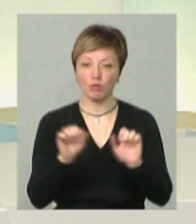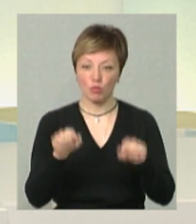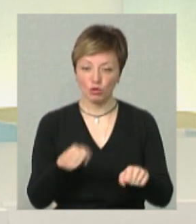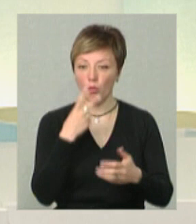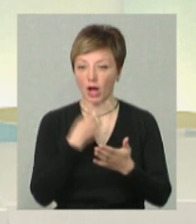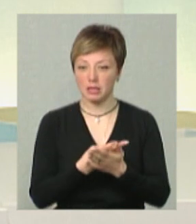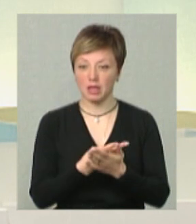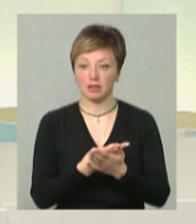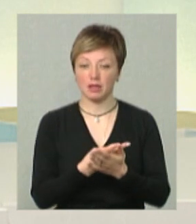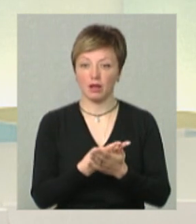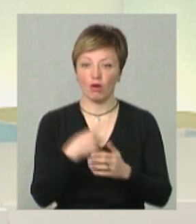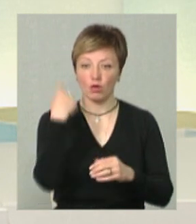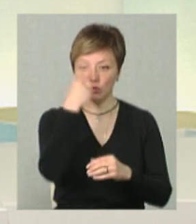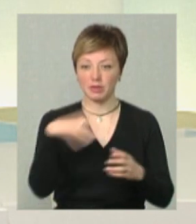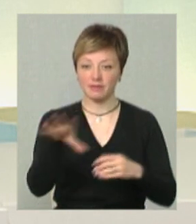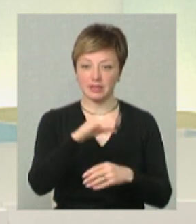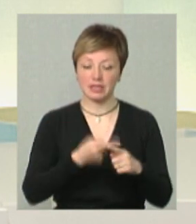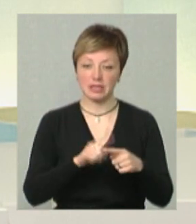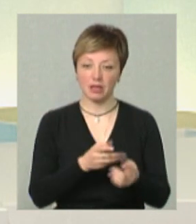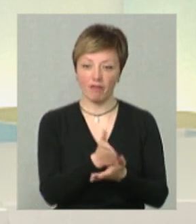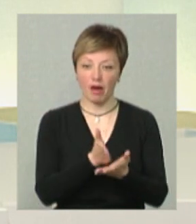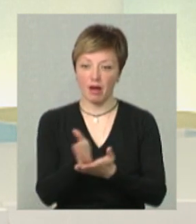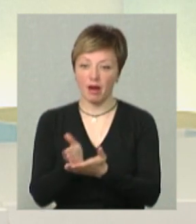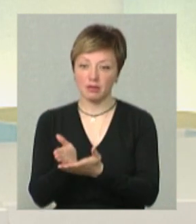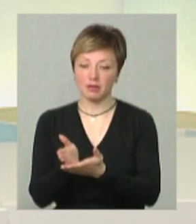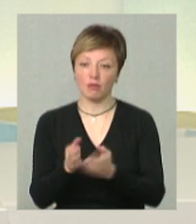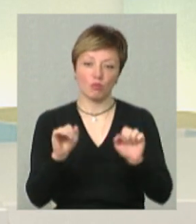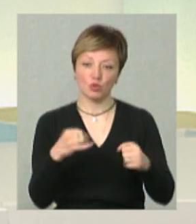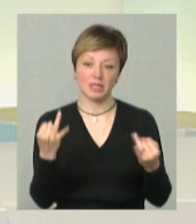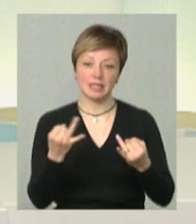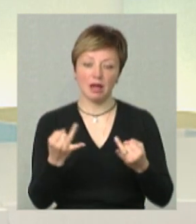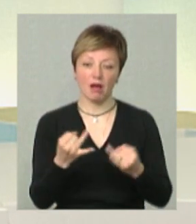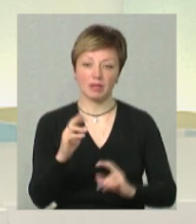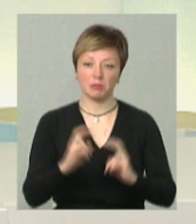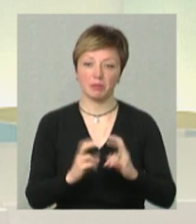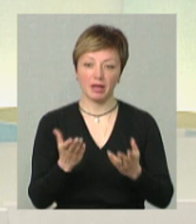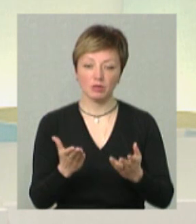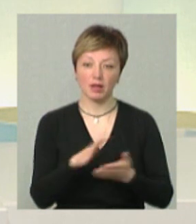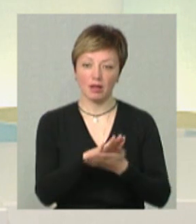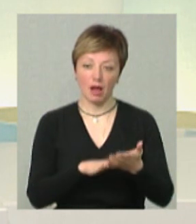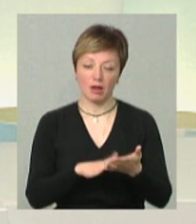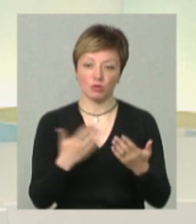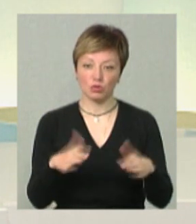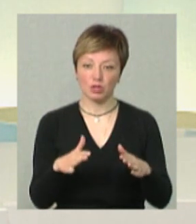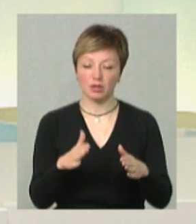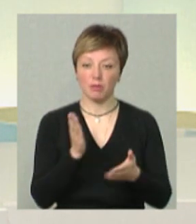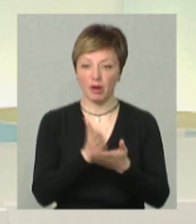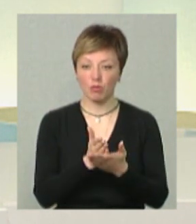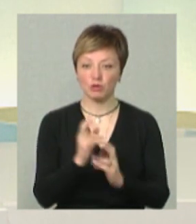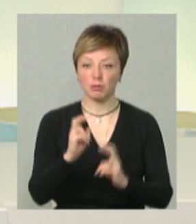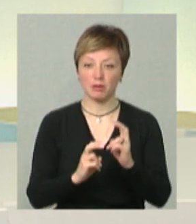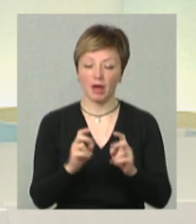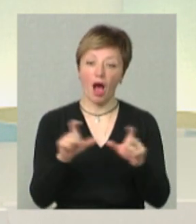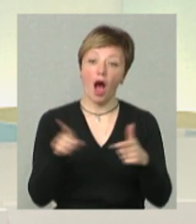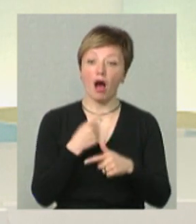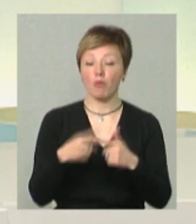можемо показати особисто всі ці варіанти, які можуть зацікавити підприємство і далі відпрацьовувати вже напряму з підприємством.